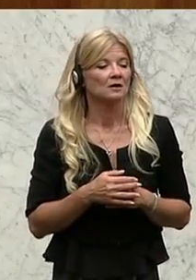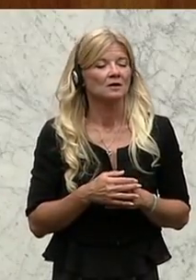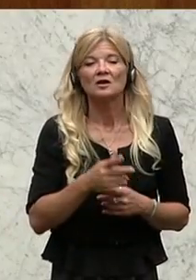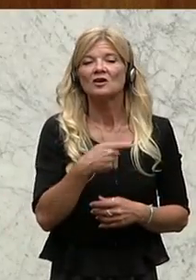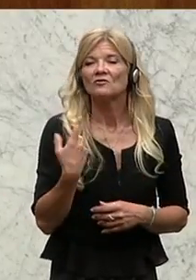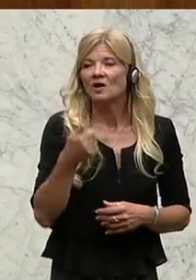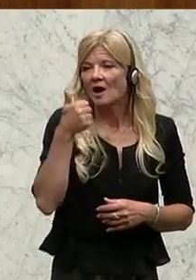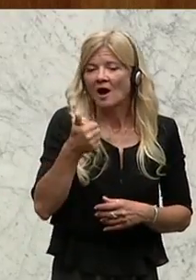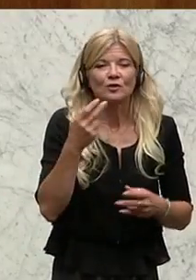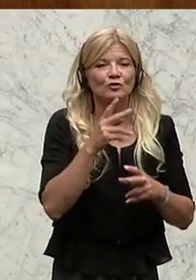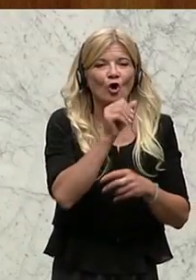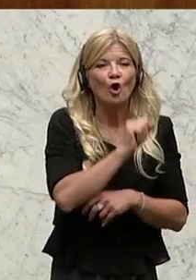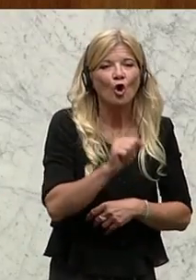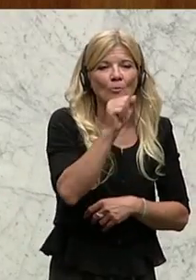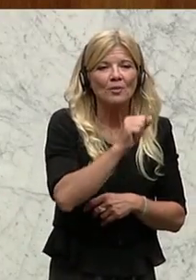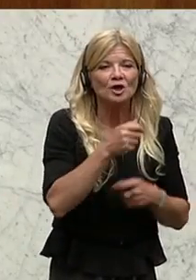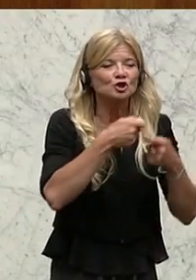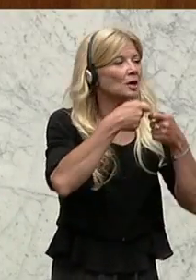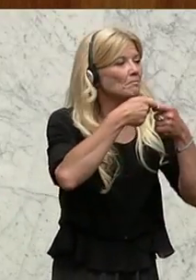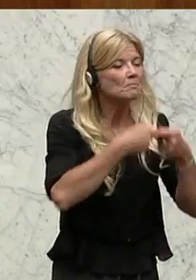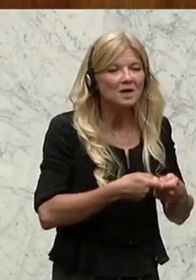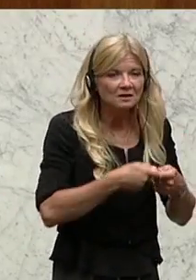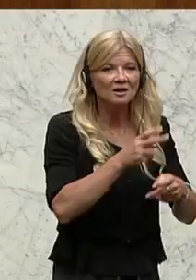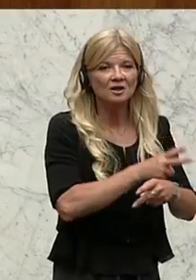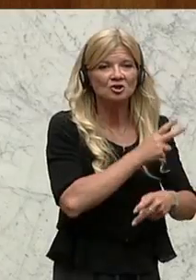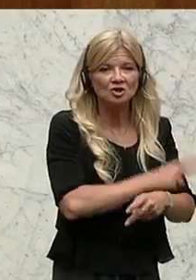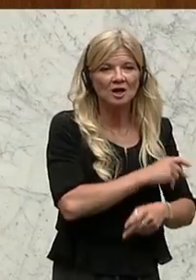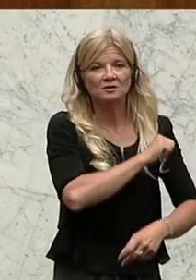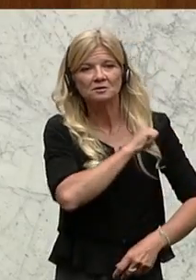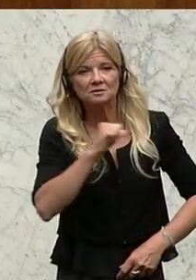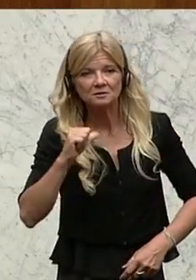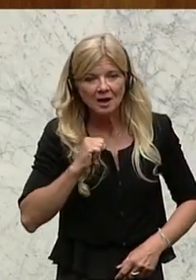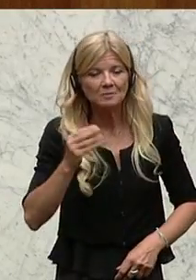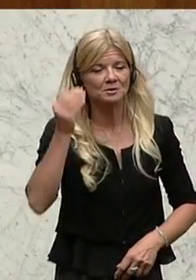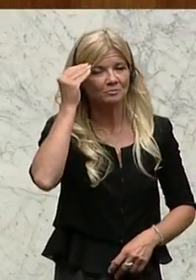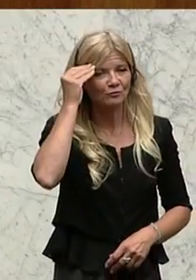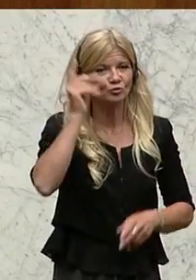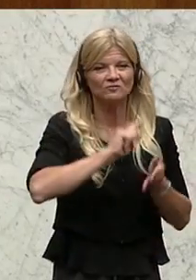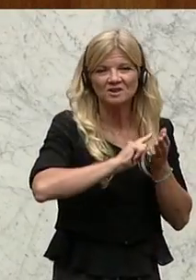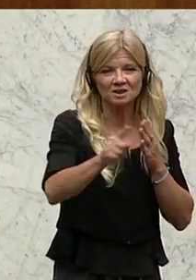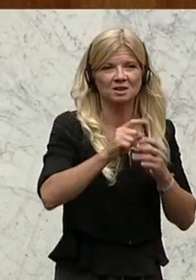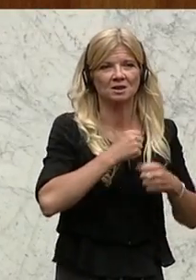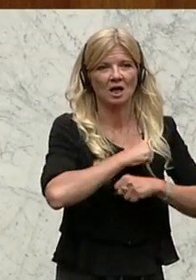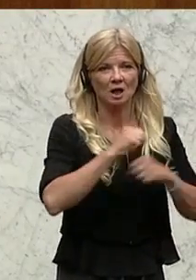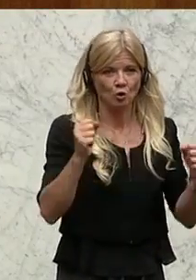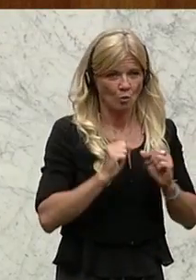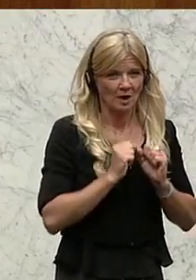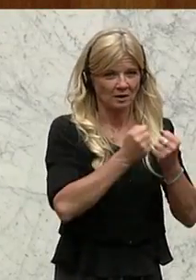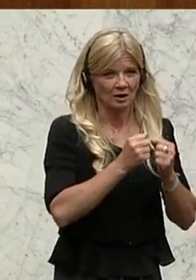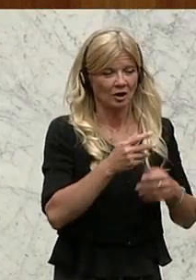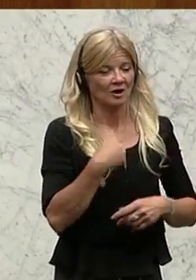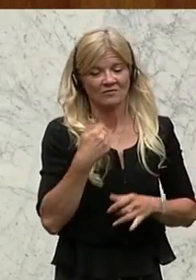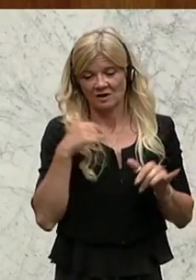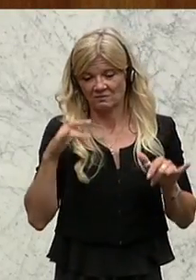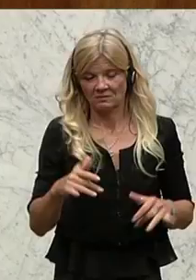Mitgliedstaaten, die eben auf Atomenergie bewusst verzichten, dass wir hier sowohl die Chance als auch die